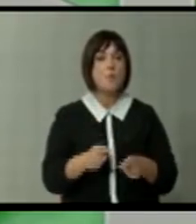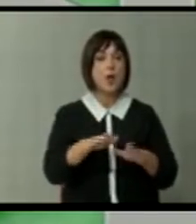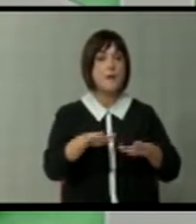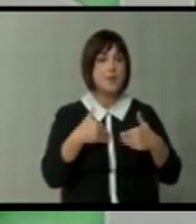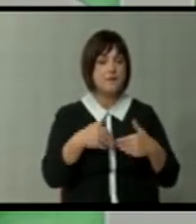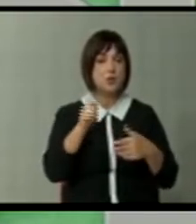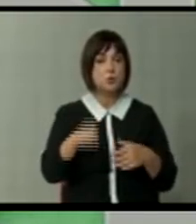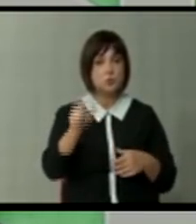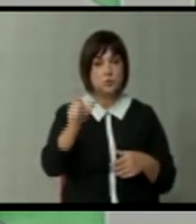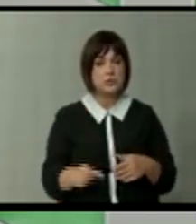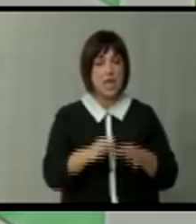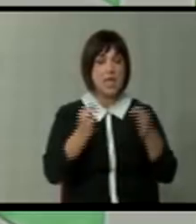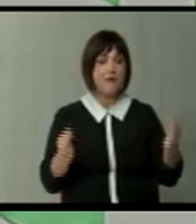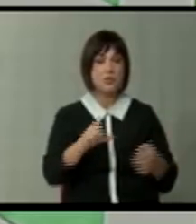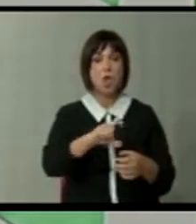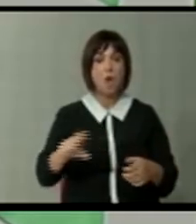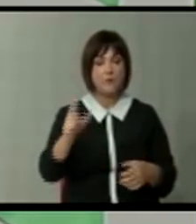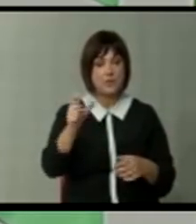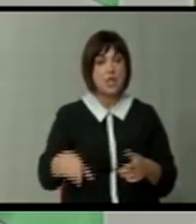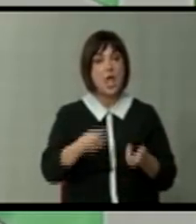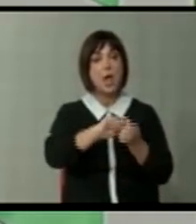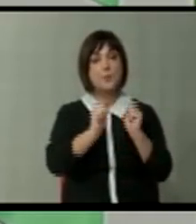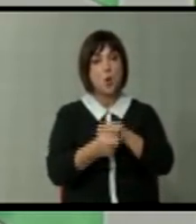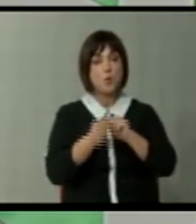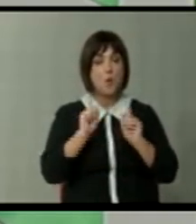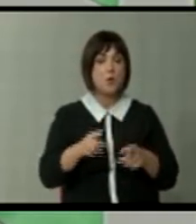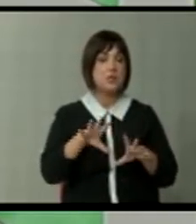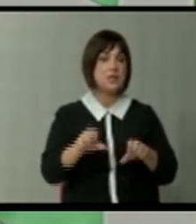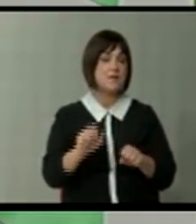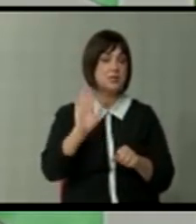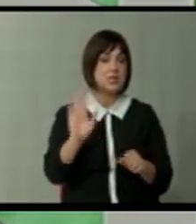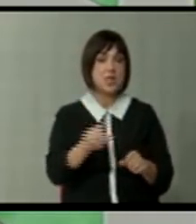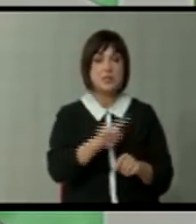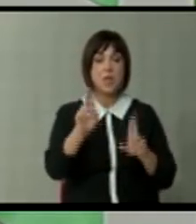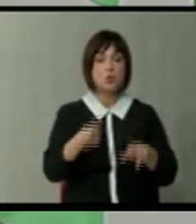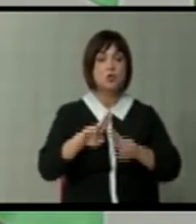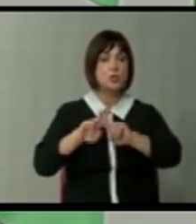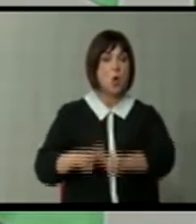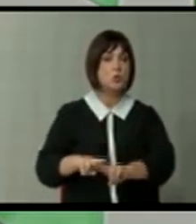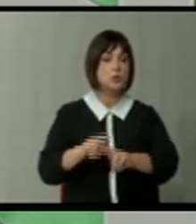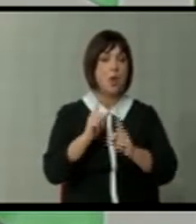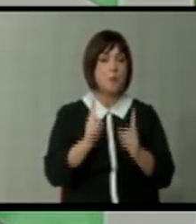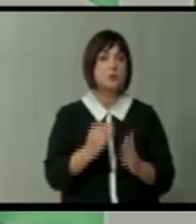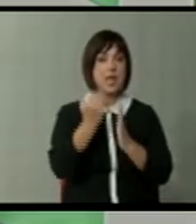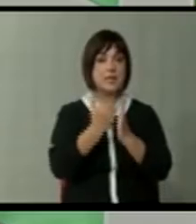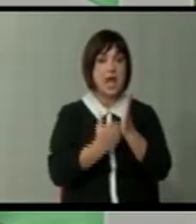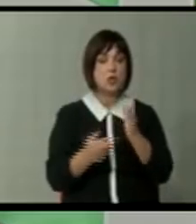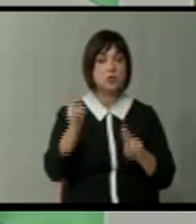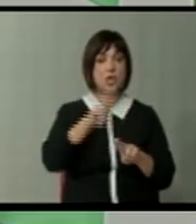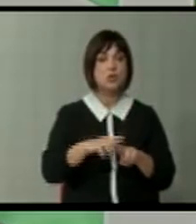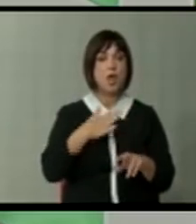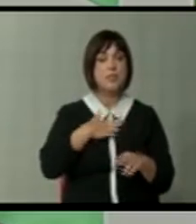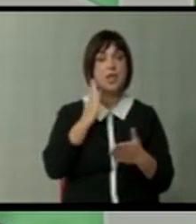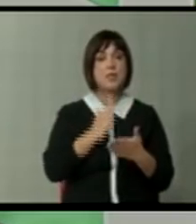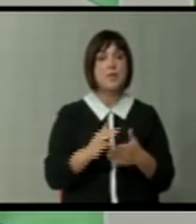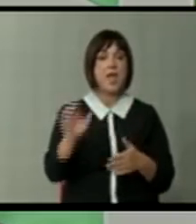прифатат судиите, јавните обвинители дека промените мора да ги зафатат и ниф. Не можат да останат постојните законски решенија, а ние